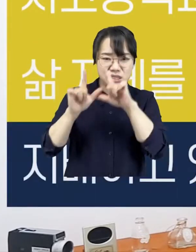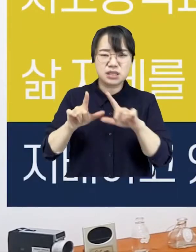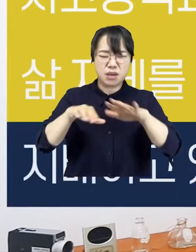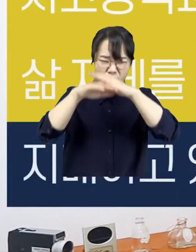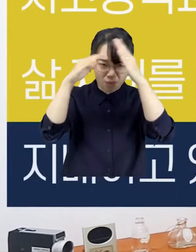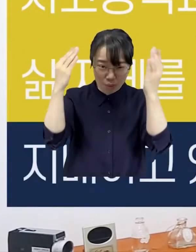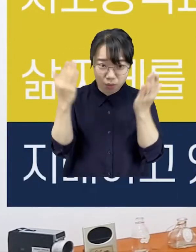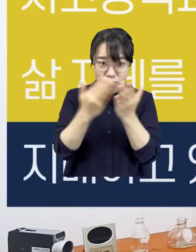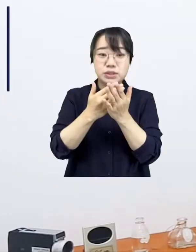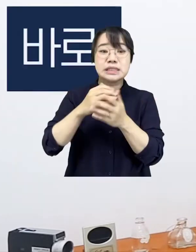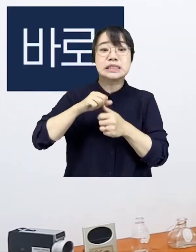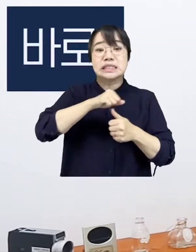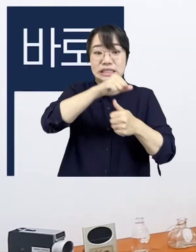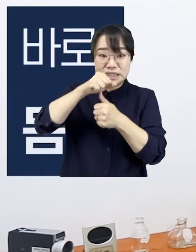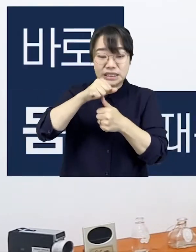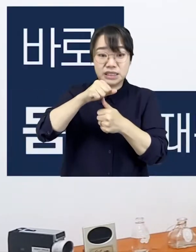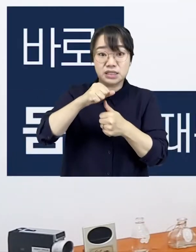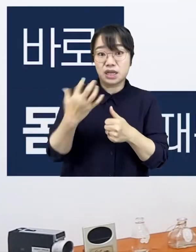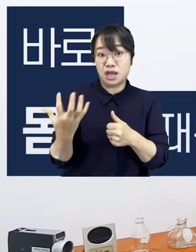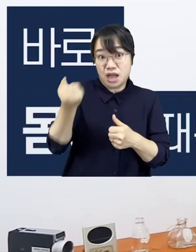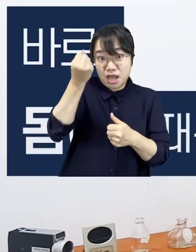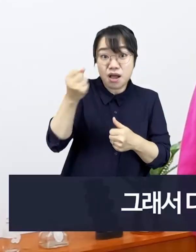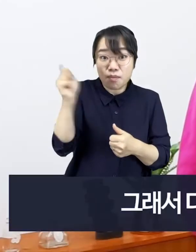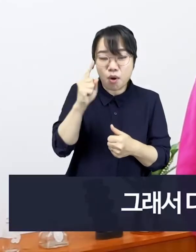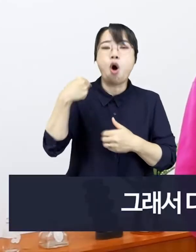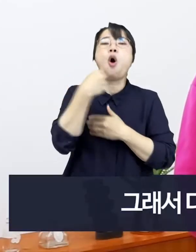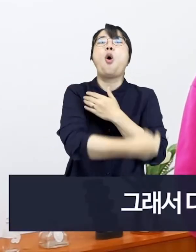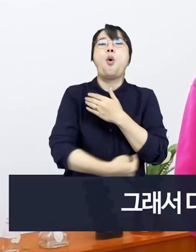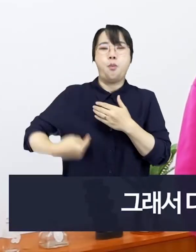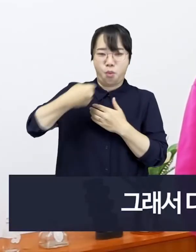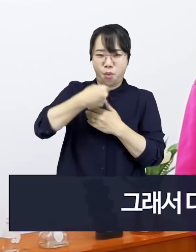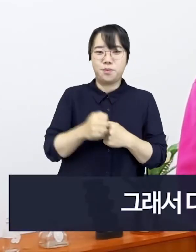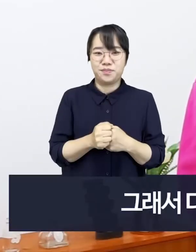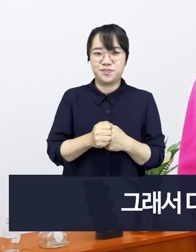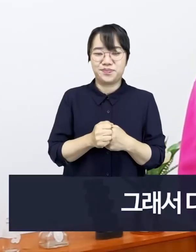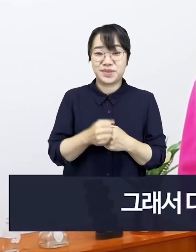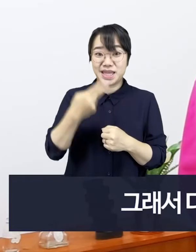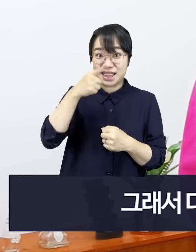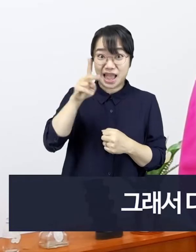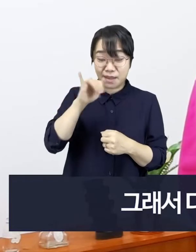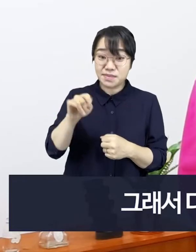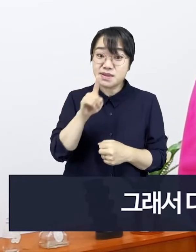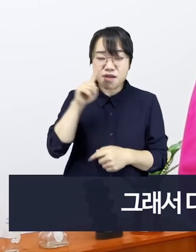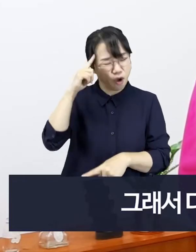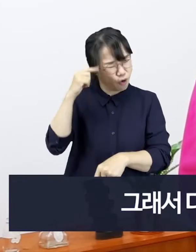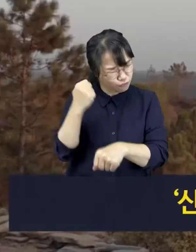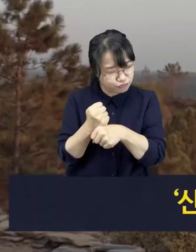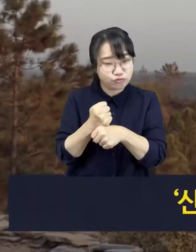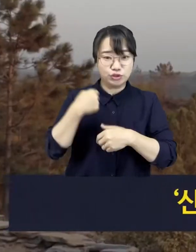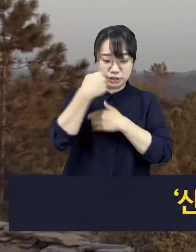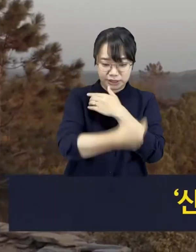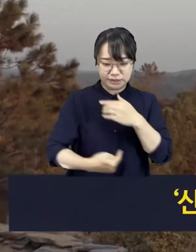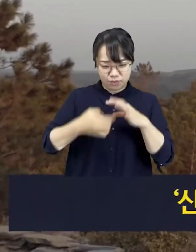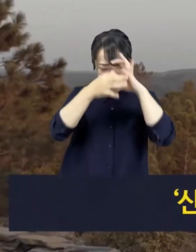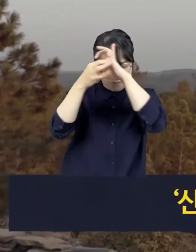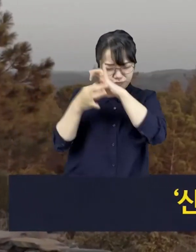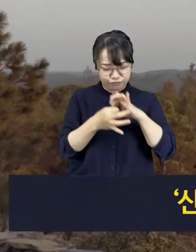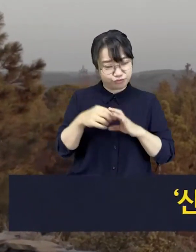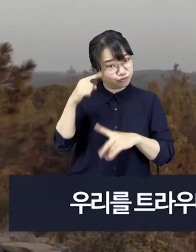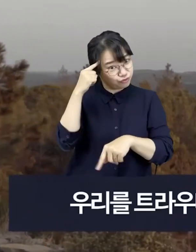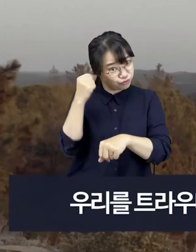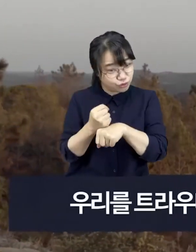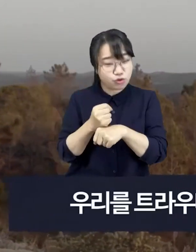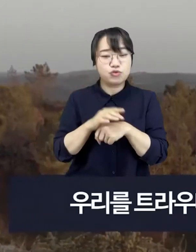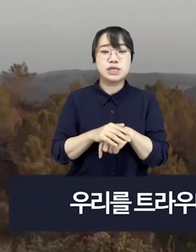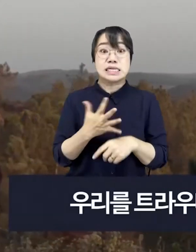자체를 지배하고 있는 것이 바로 몸이기 때문입니다 그래서 다미샤르프는 평생 동안 연구한 신체 심리치료